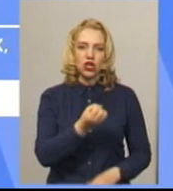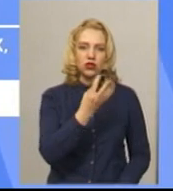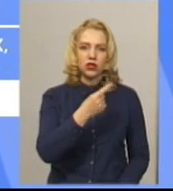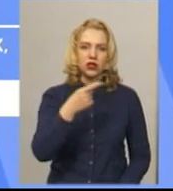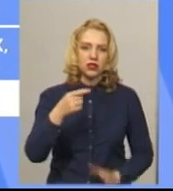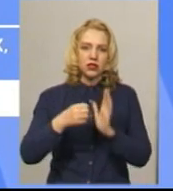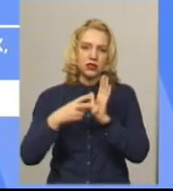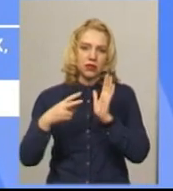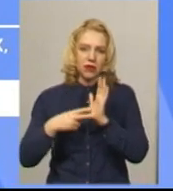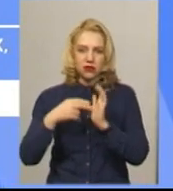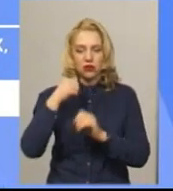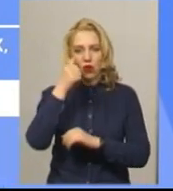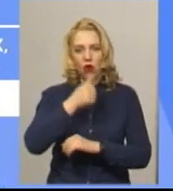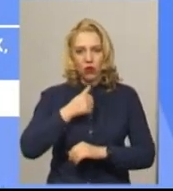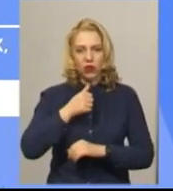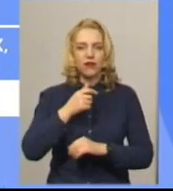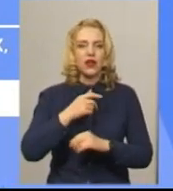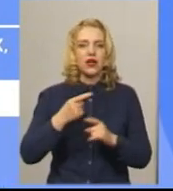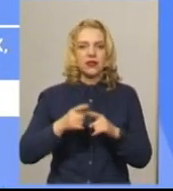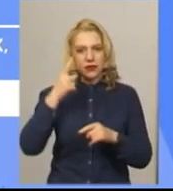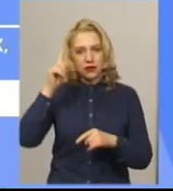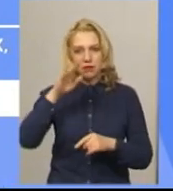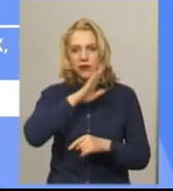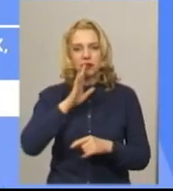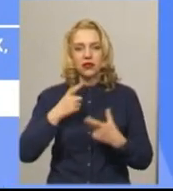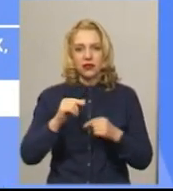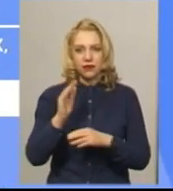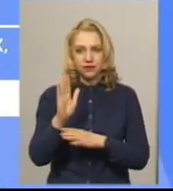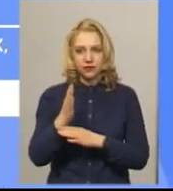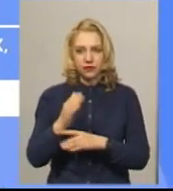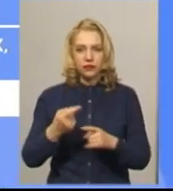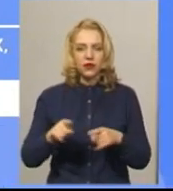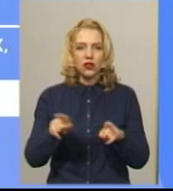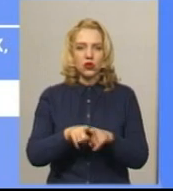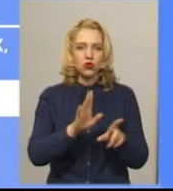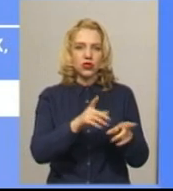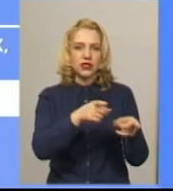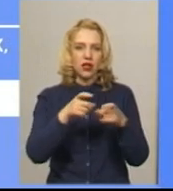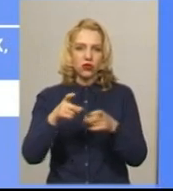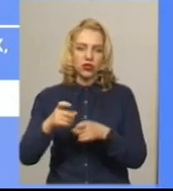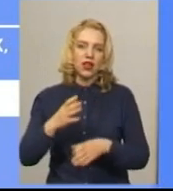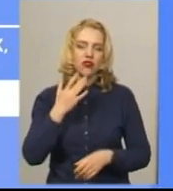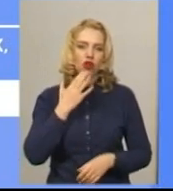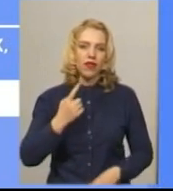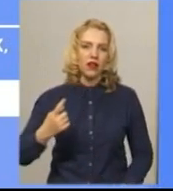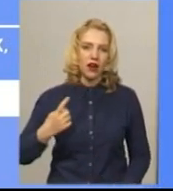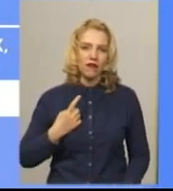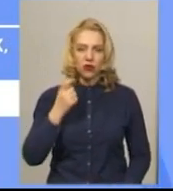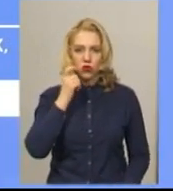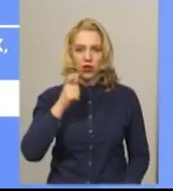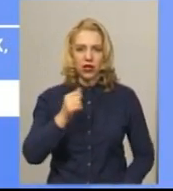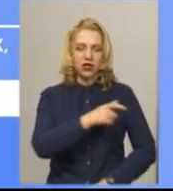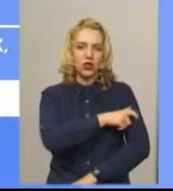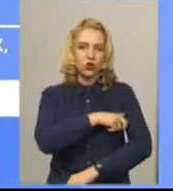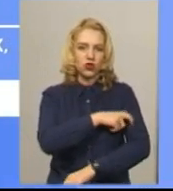відома батьків чи опікунів. Також у місті посилюється патрулювання із залученням Національної гвардії України та муніципальної дружини.